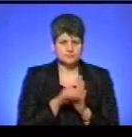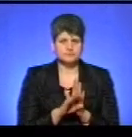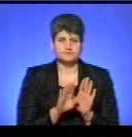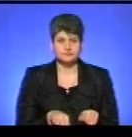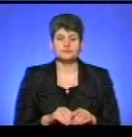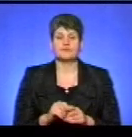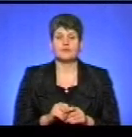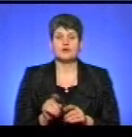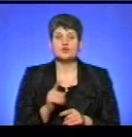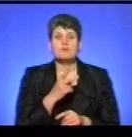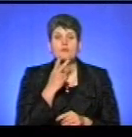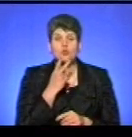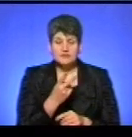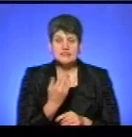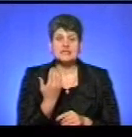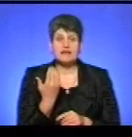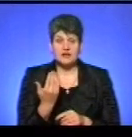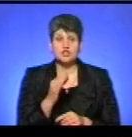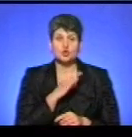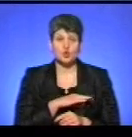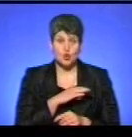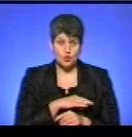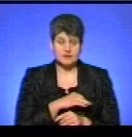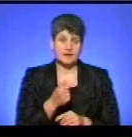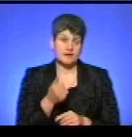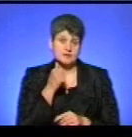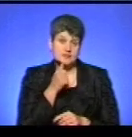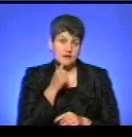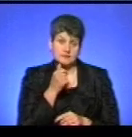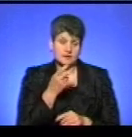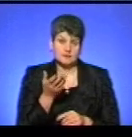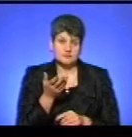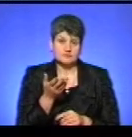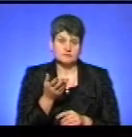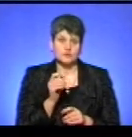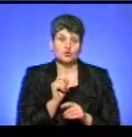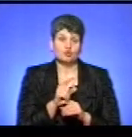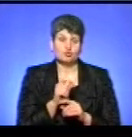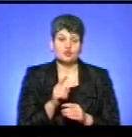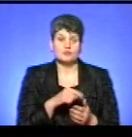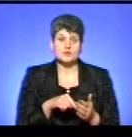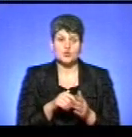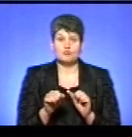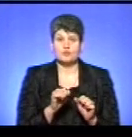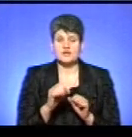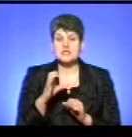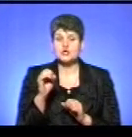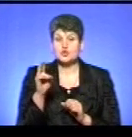щоб подивитися на ваші доходи, я завтра доручу міському управлінню